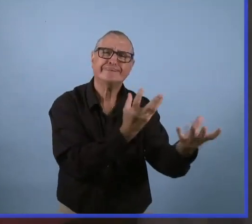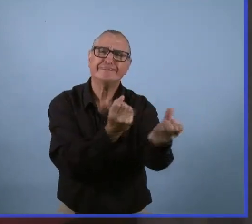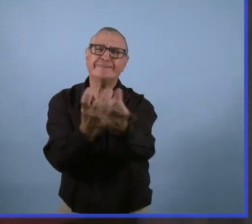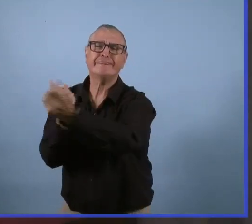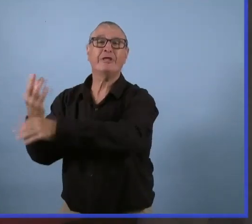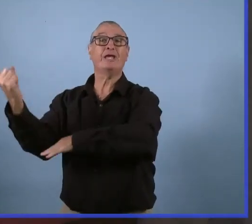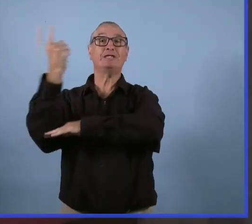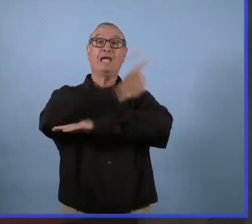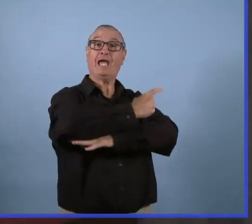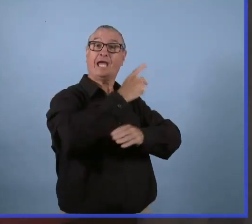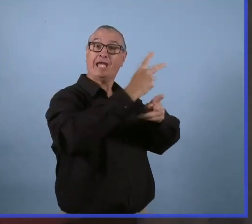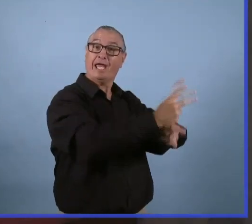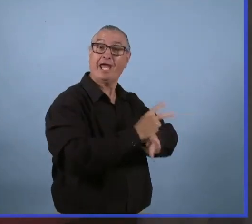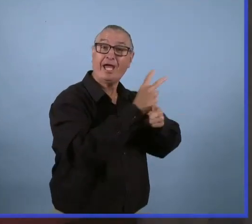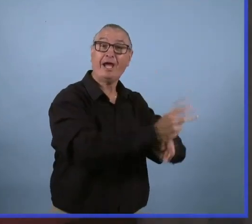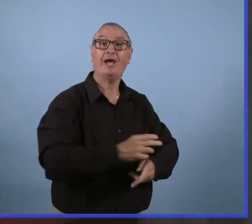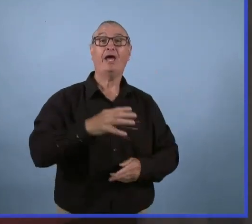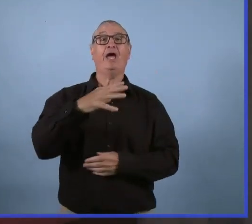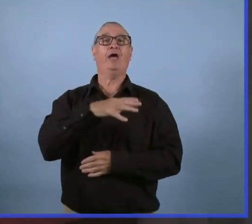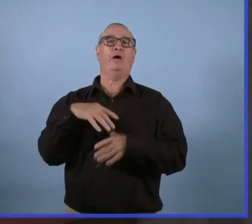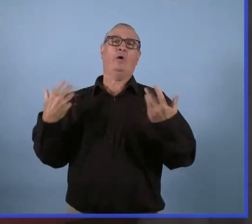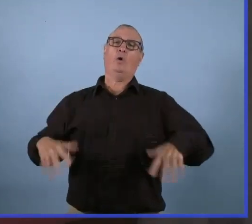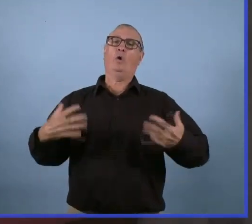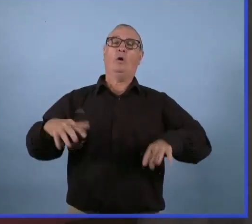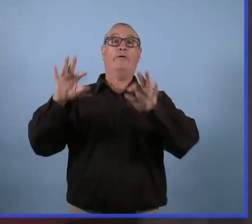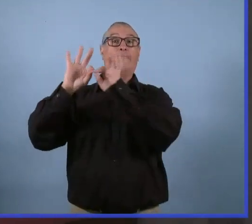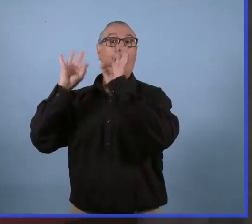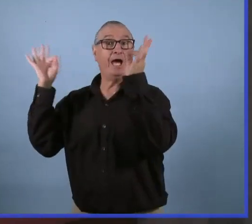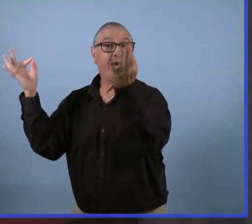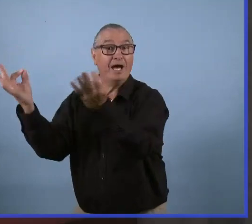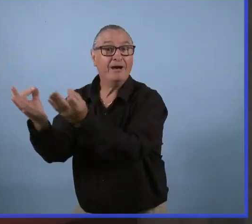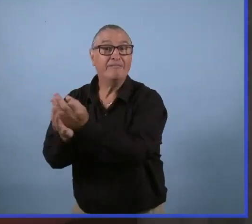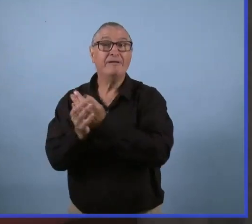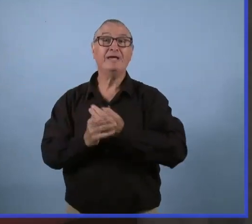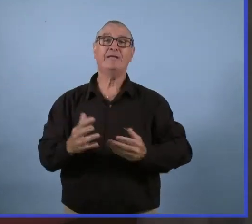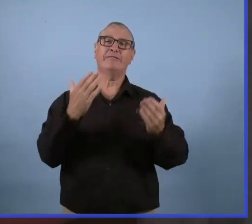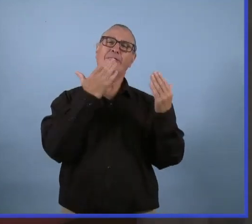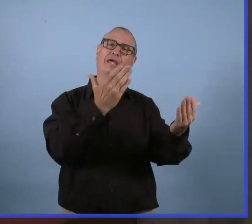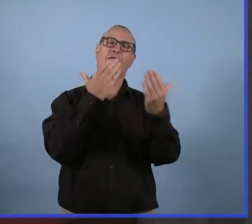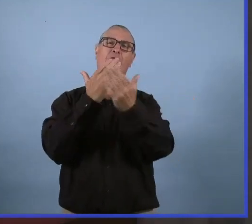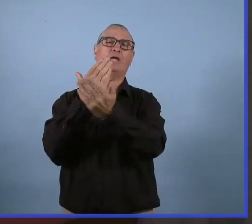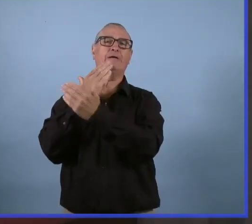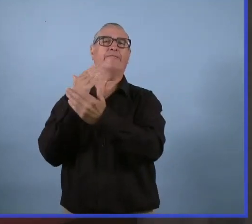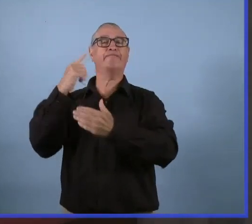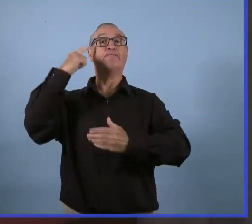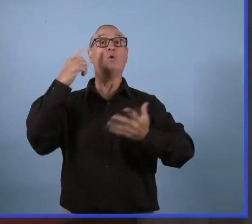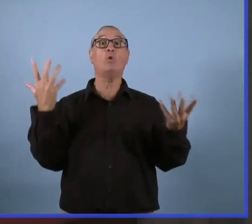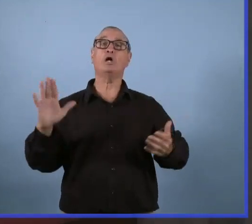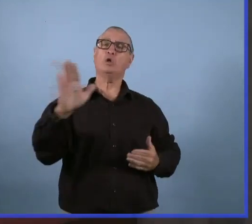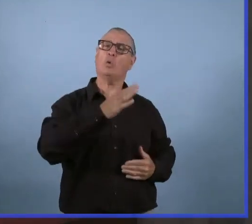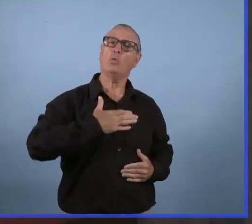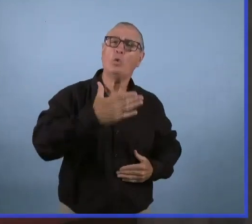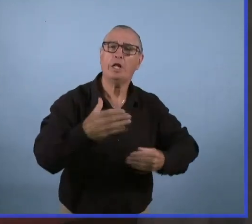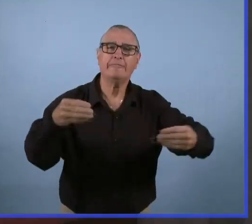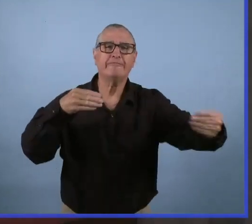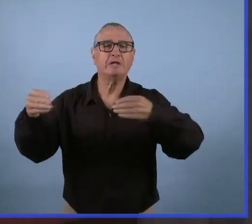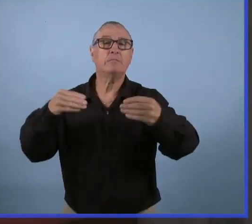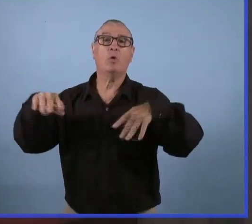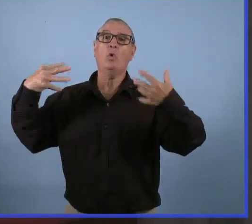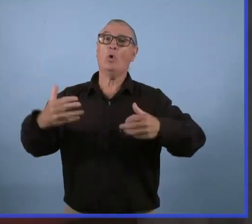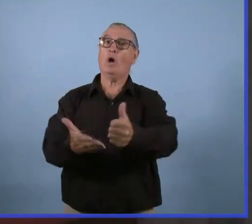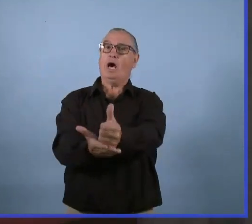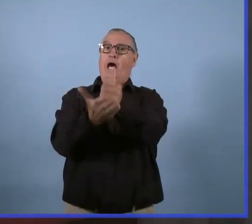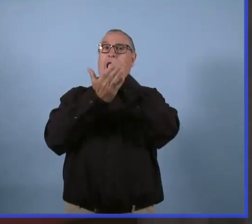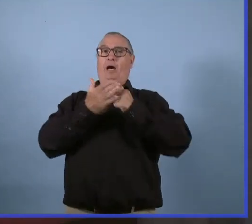familles et le secteur des soins de garde des jeunes enfants pour leurs efforts dans la limitation de la